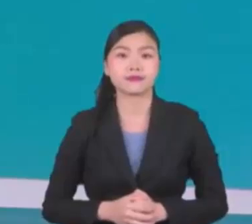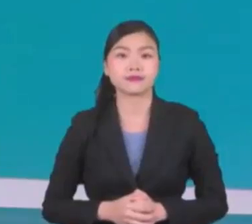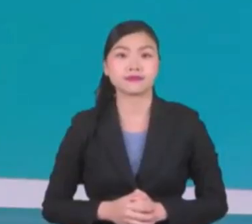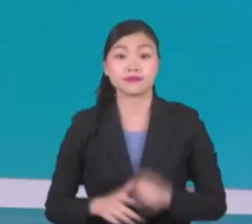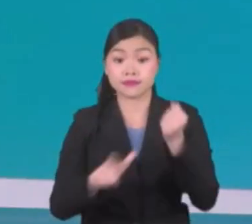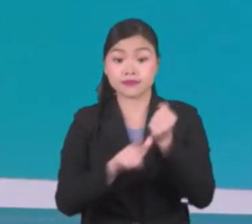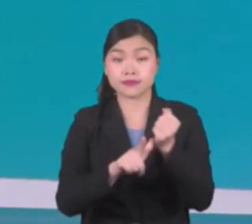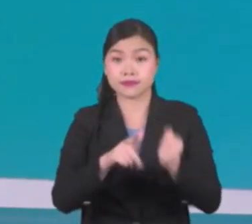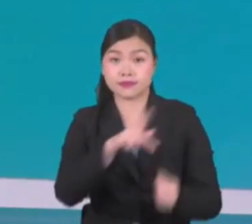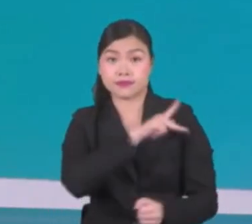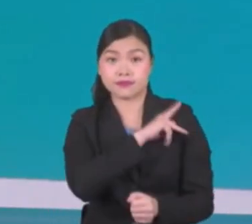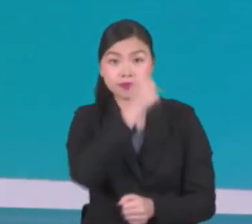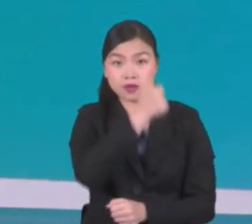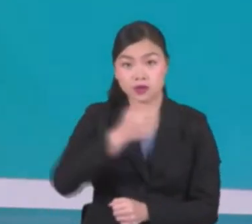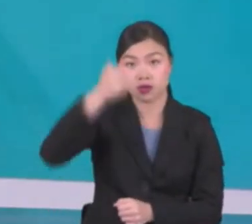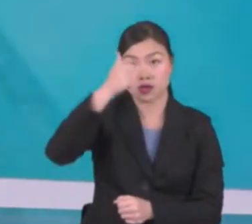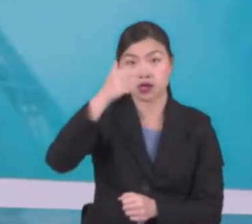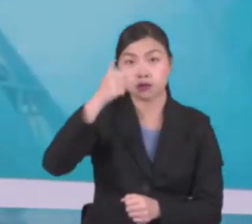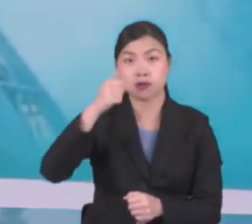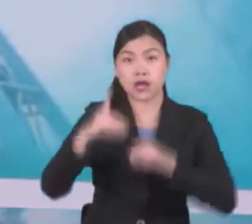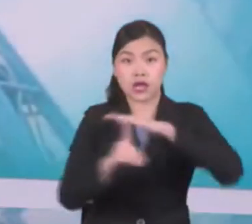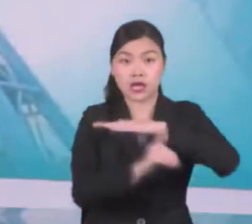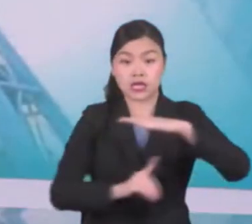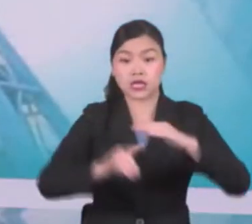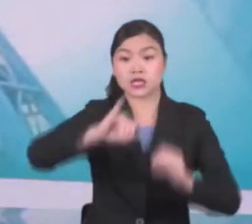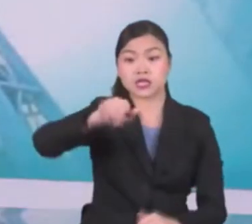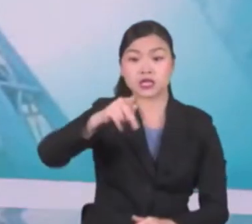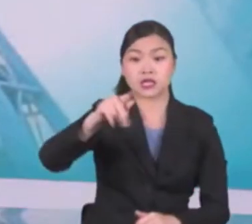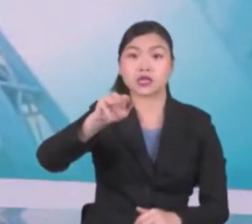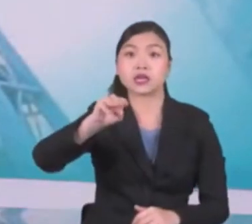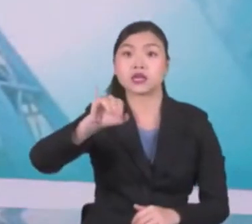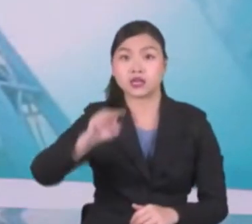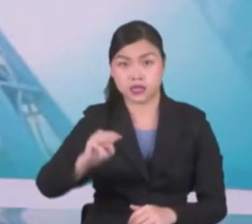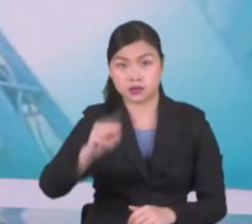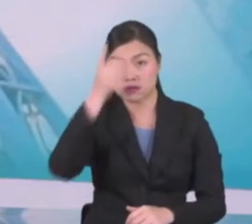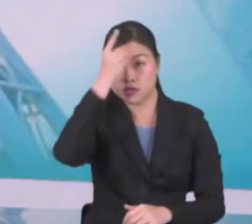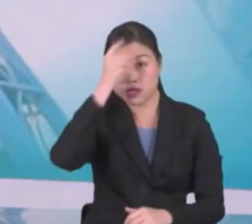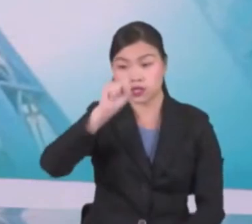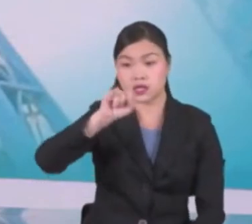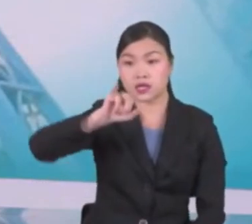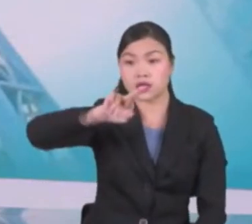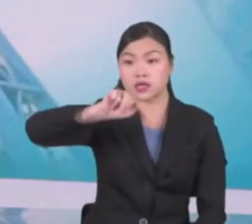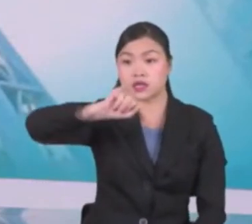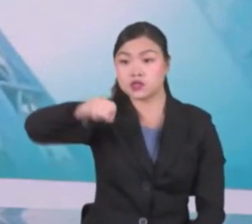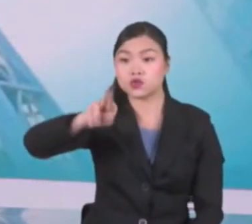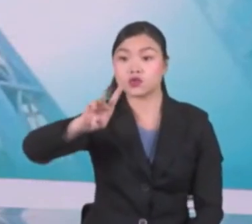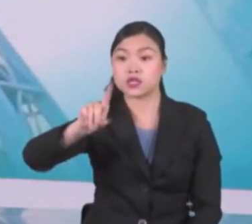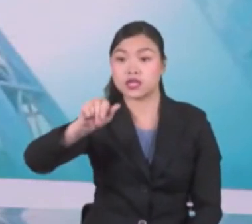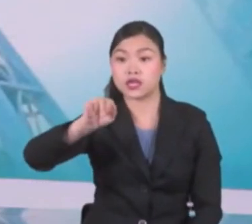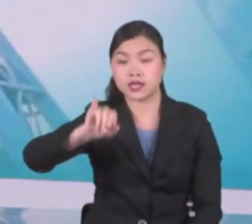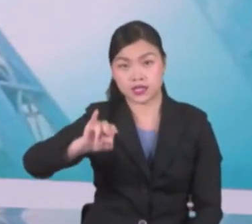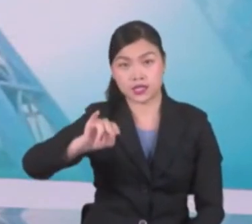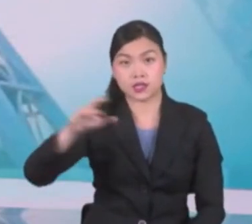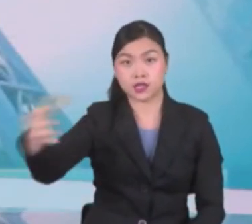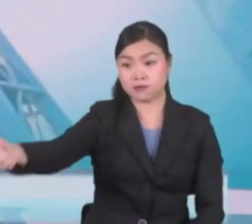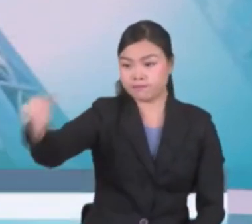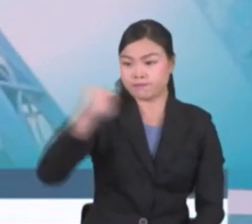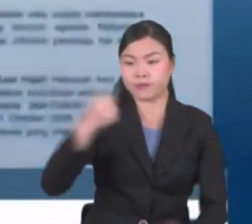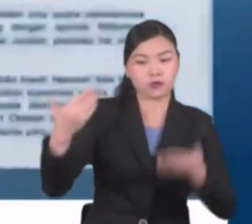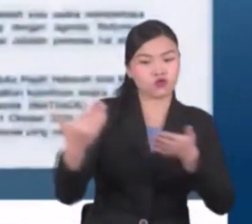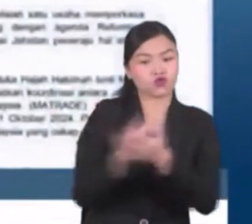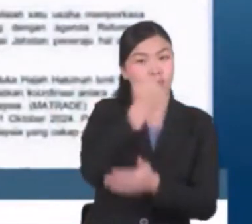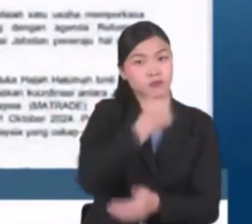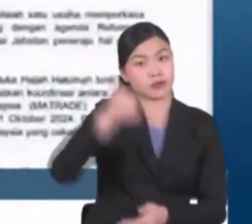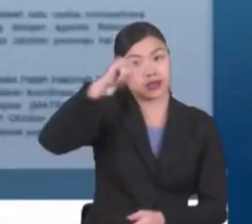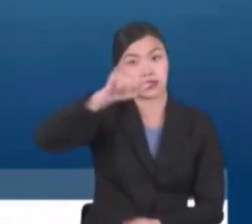Timbalan Ketua Pengarah Dasar Jakim, Datuk Dr. Sirajuddin Suhaimi dilantik sebagai Ketua Pengarah Jakim yang baharu. Ketua